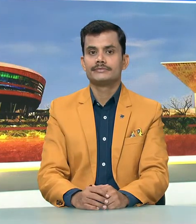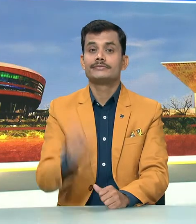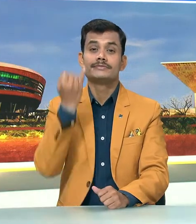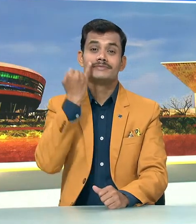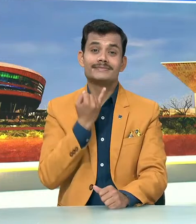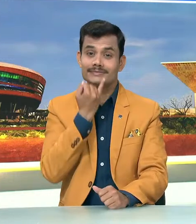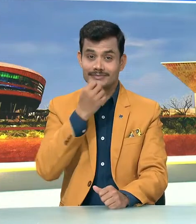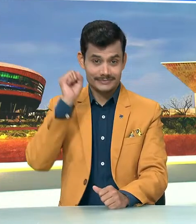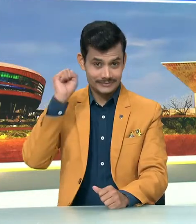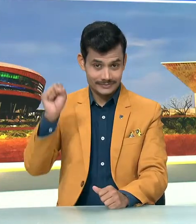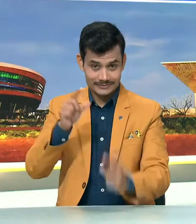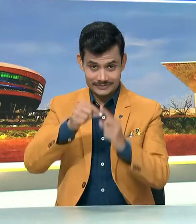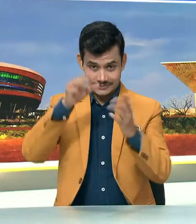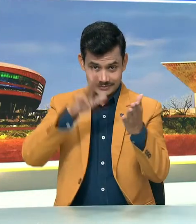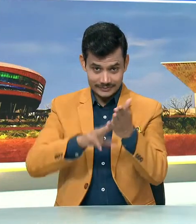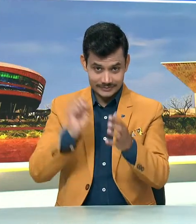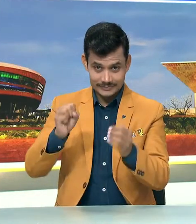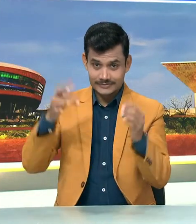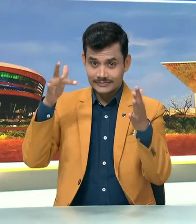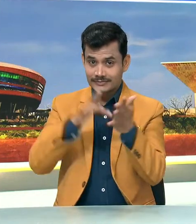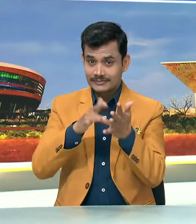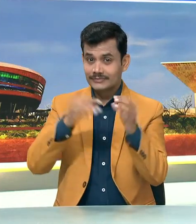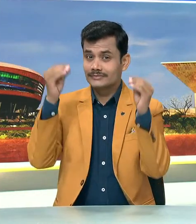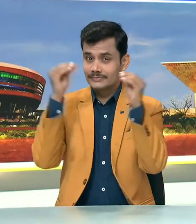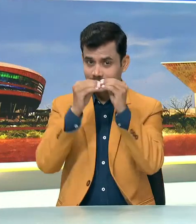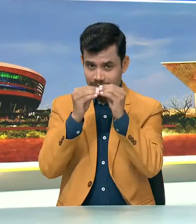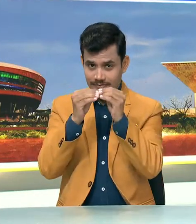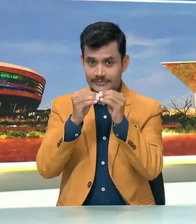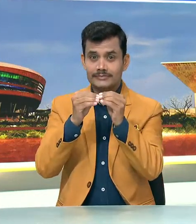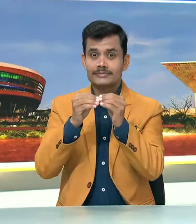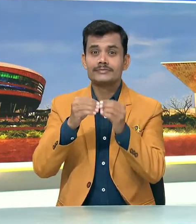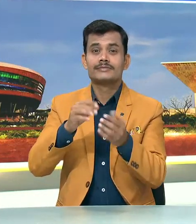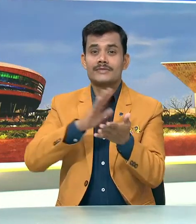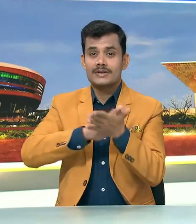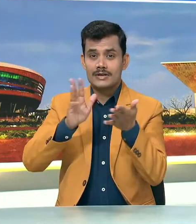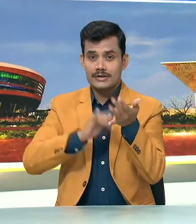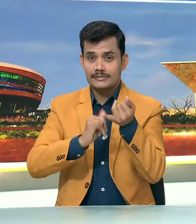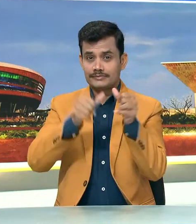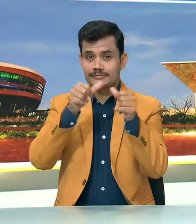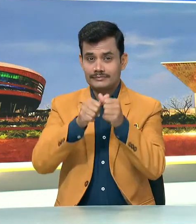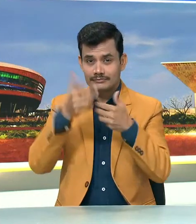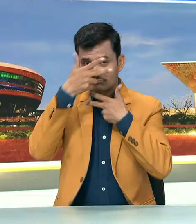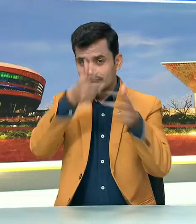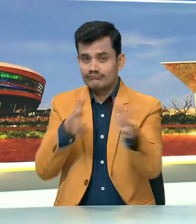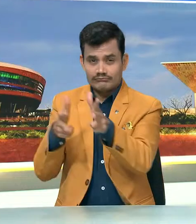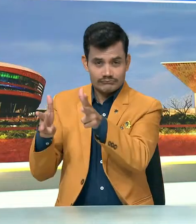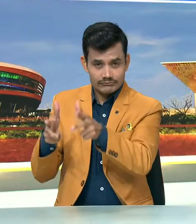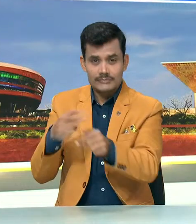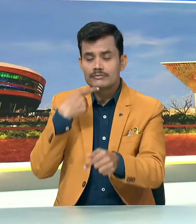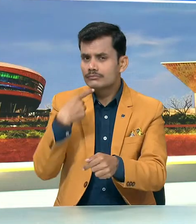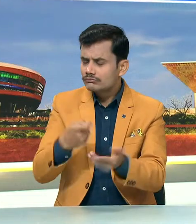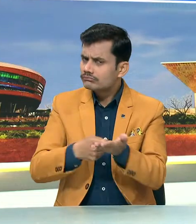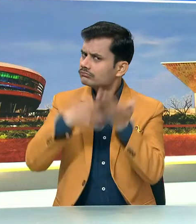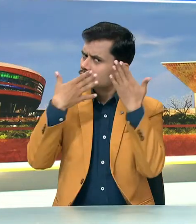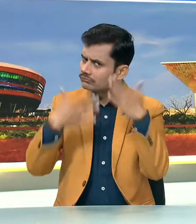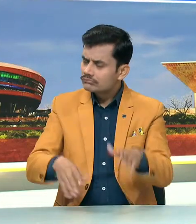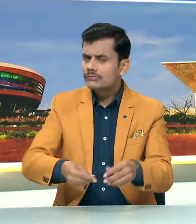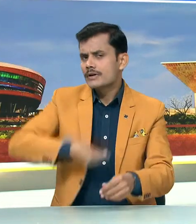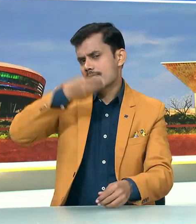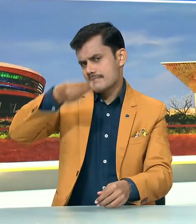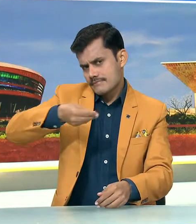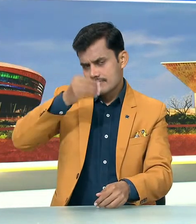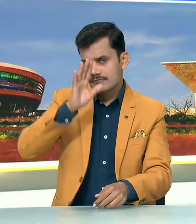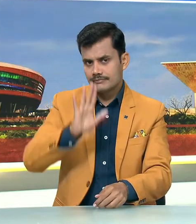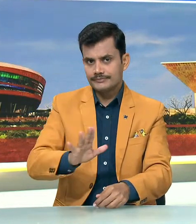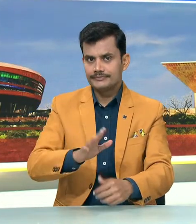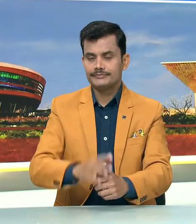इस्राइल के प्रधान मंत्री बेंजामिन नेतन याहू ने हमास के आतंकबादियों से आत्म समर्पन करने का किया आहवार